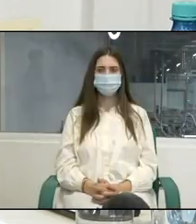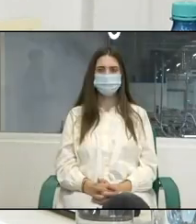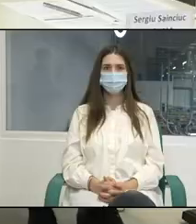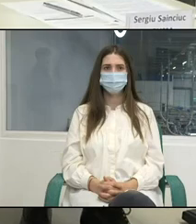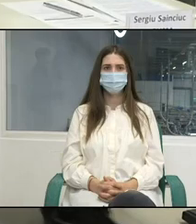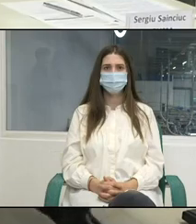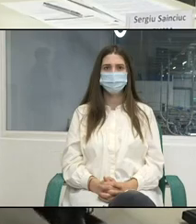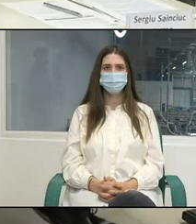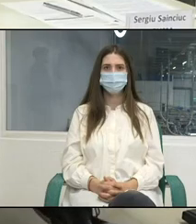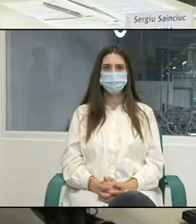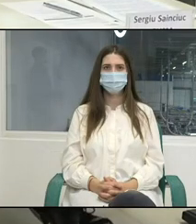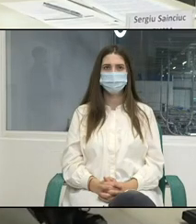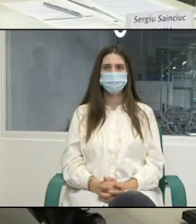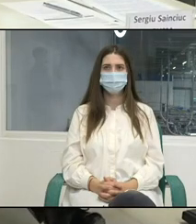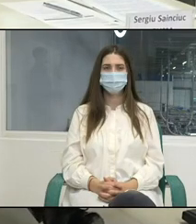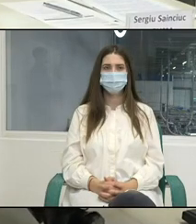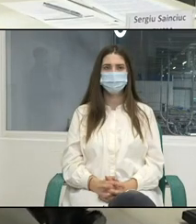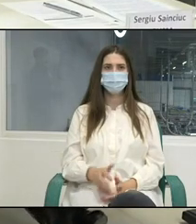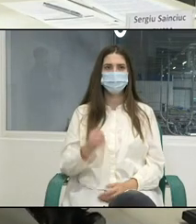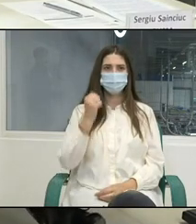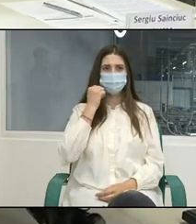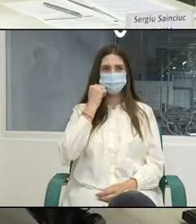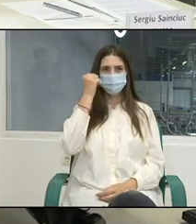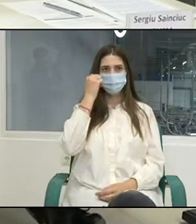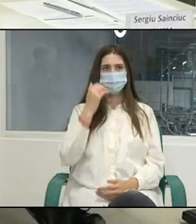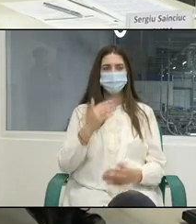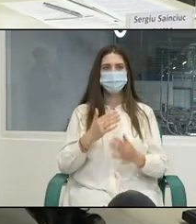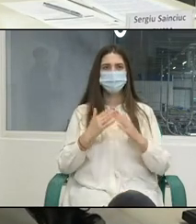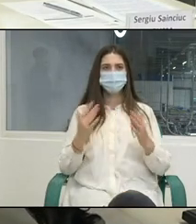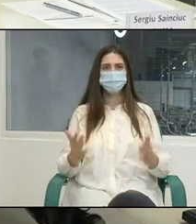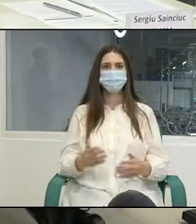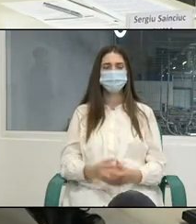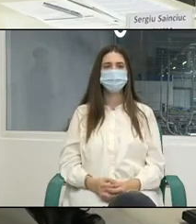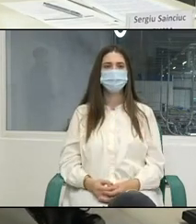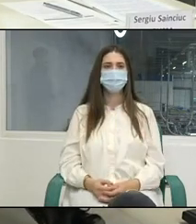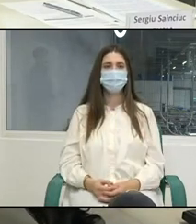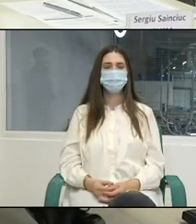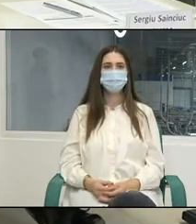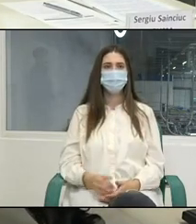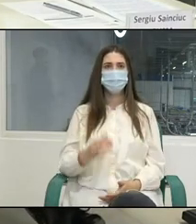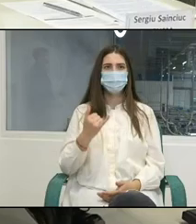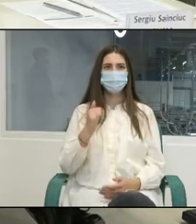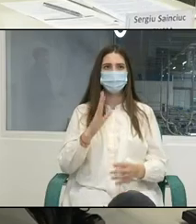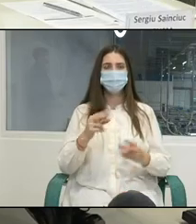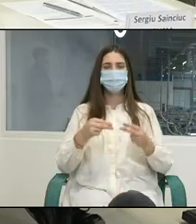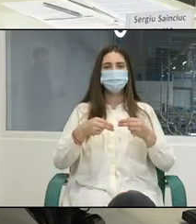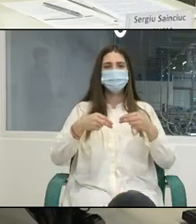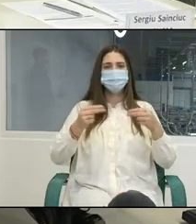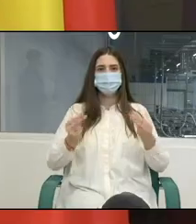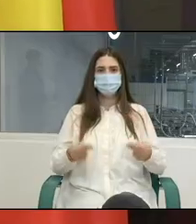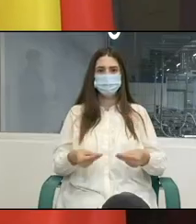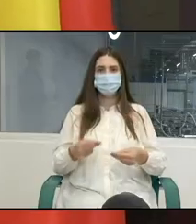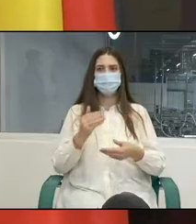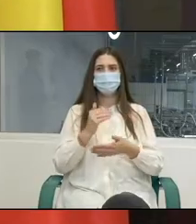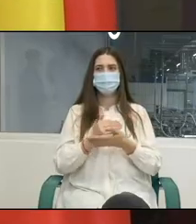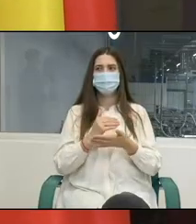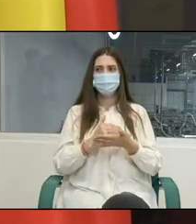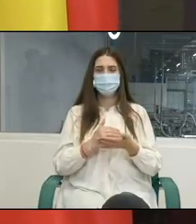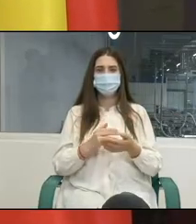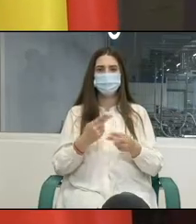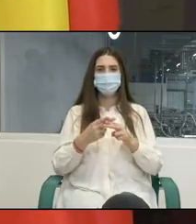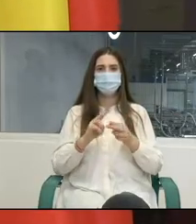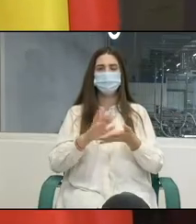domnule vicepreședinte am ajuns la etapa în care urmează semnarea memorandumului de înțelegere